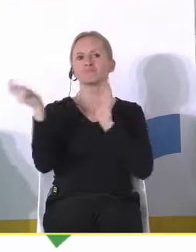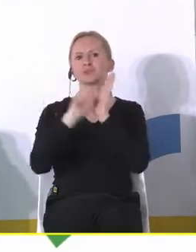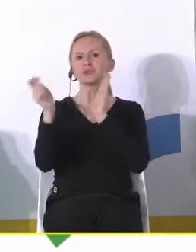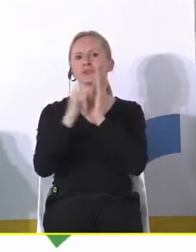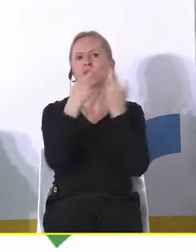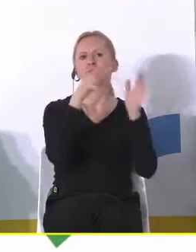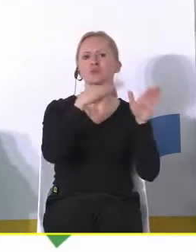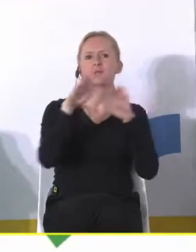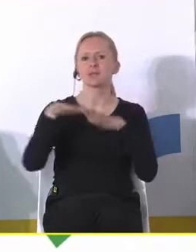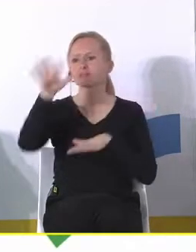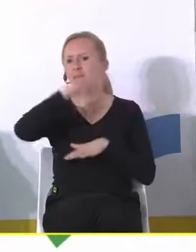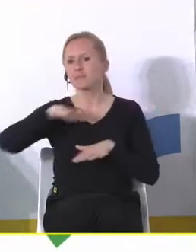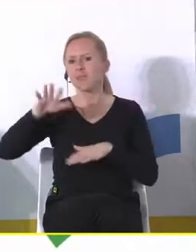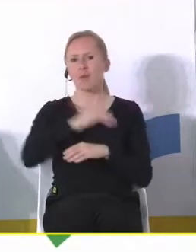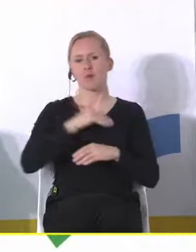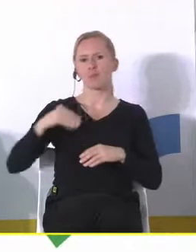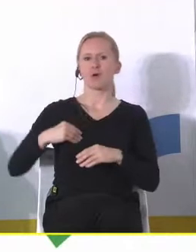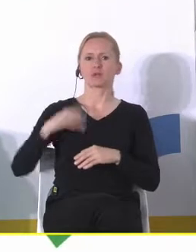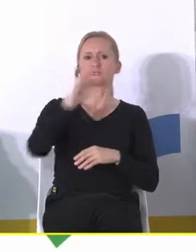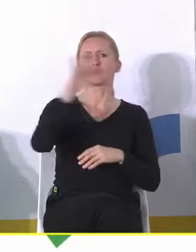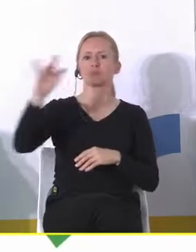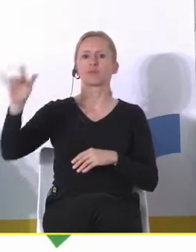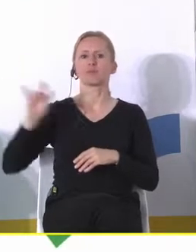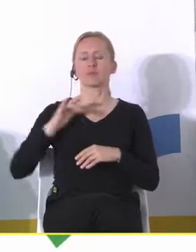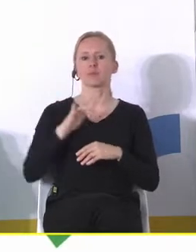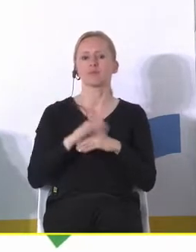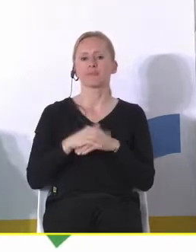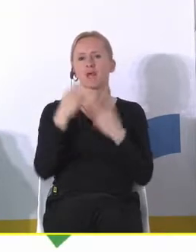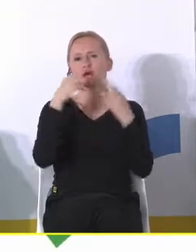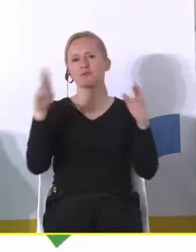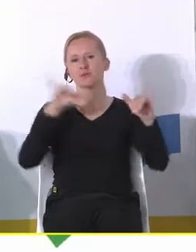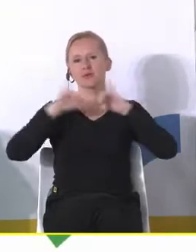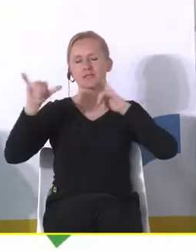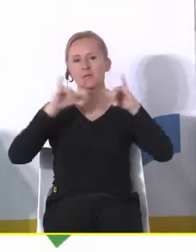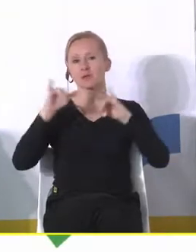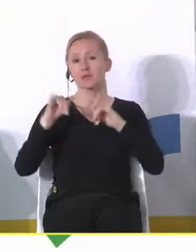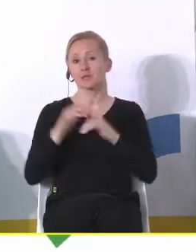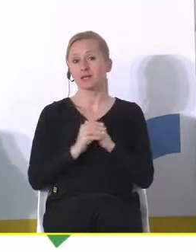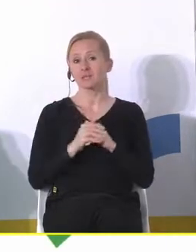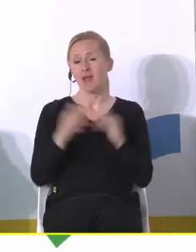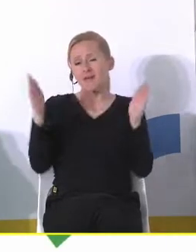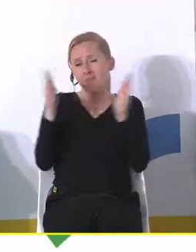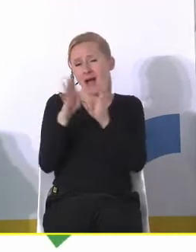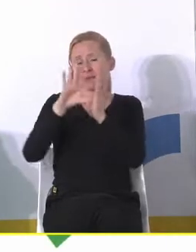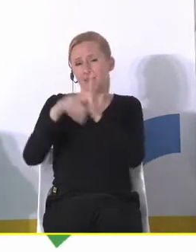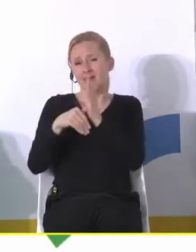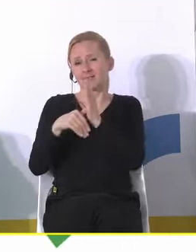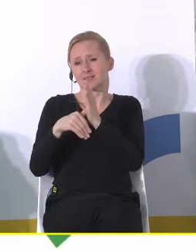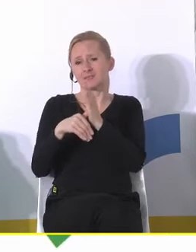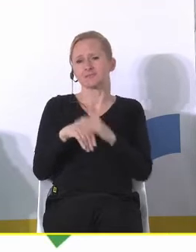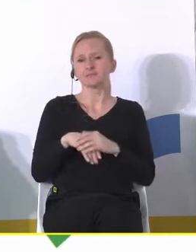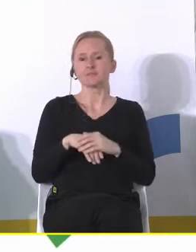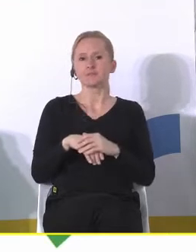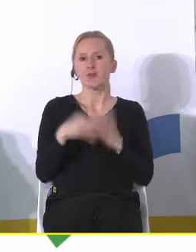dwa lata po Polsce w różnych samorządach, akurat nie w dużych miastach, bo duże miasta to jest